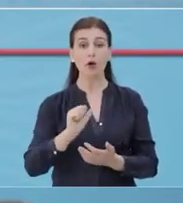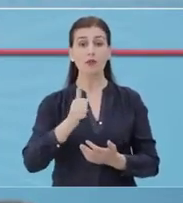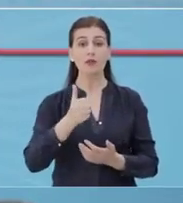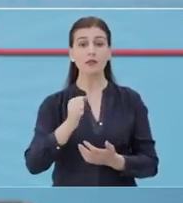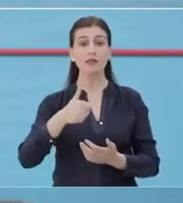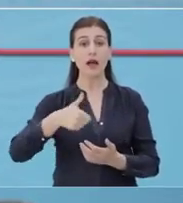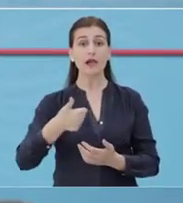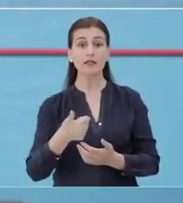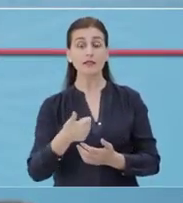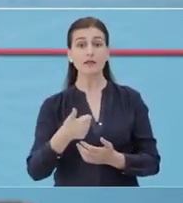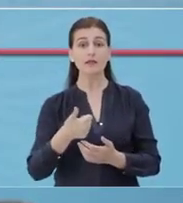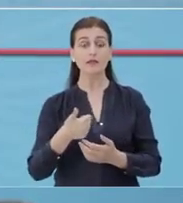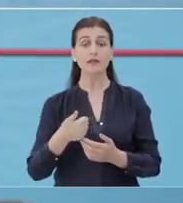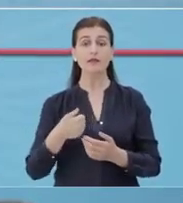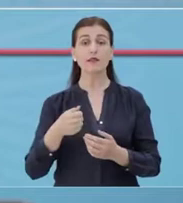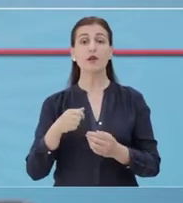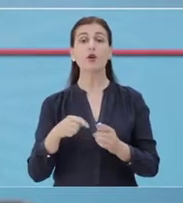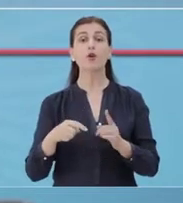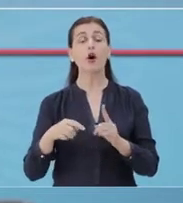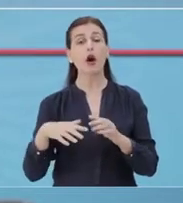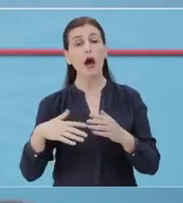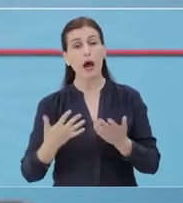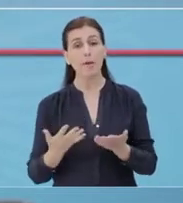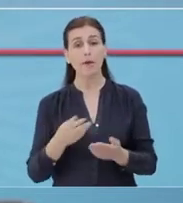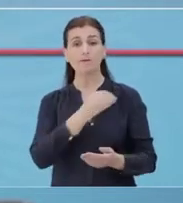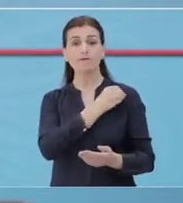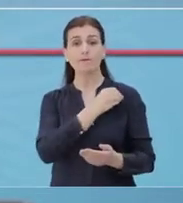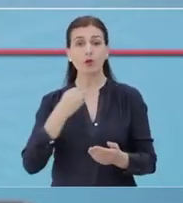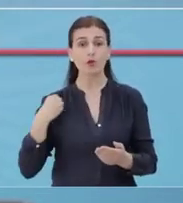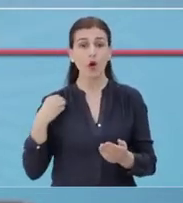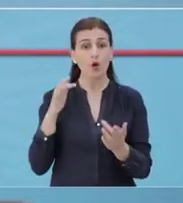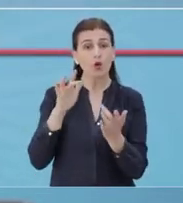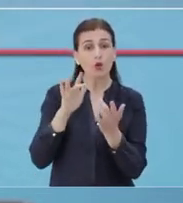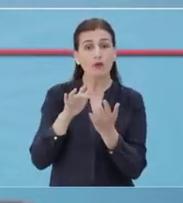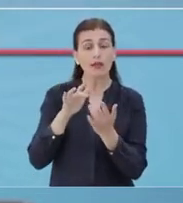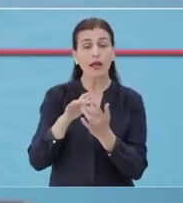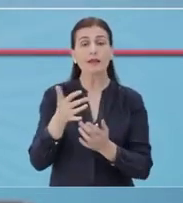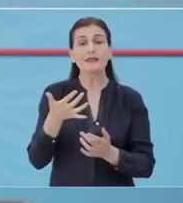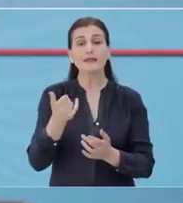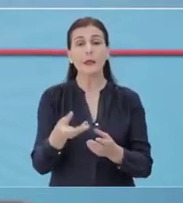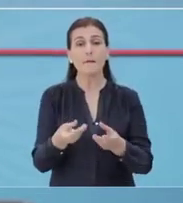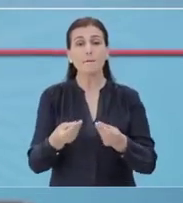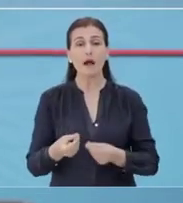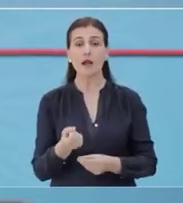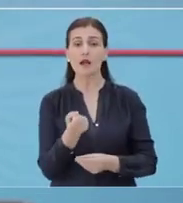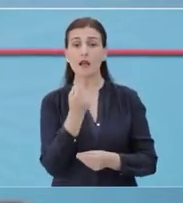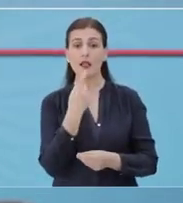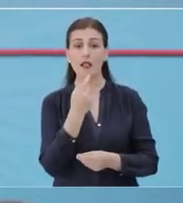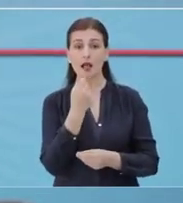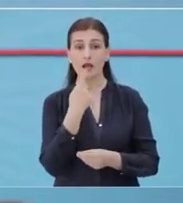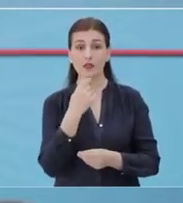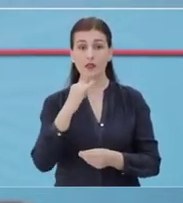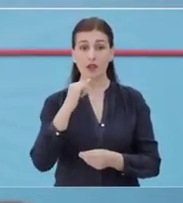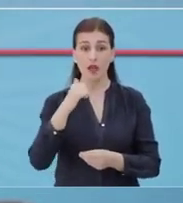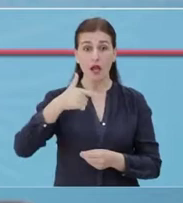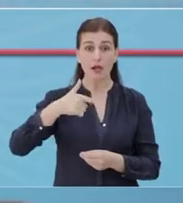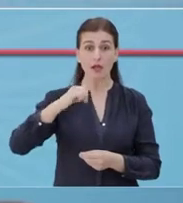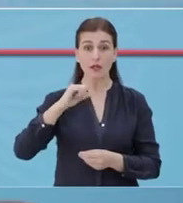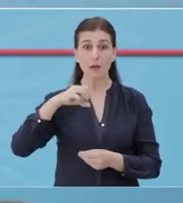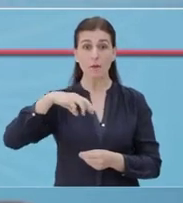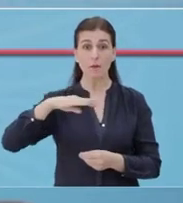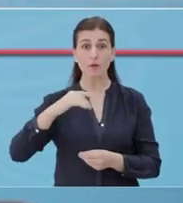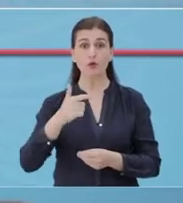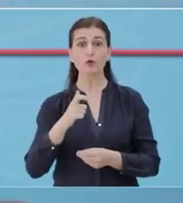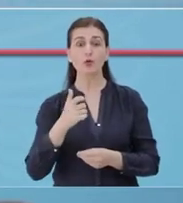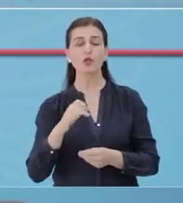-CoV-2 si shkakëtar të kësaj sëmundje, si dhe nëse keni nevoj për të kontaktuar mjeku në familjes, apo për të marrë informacion për